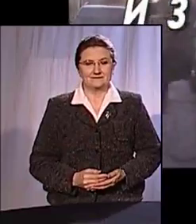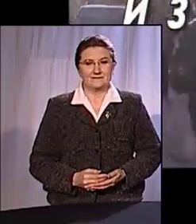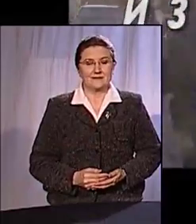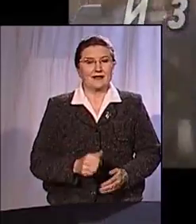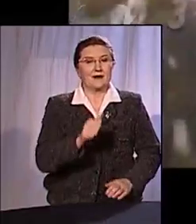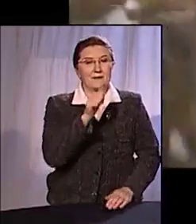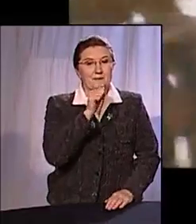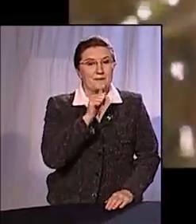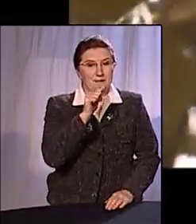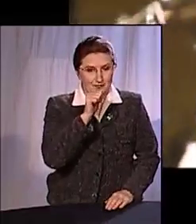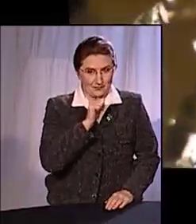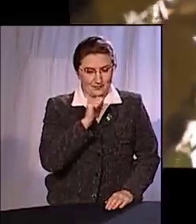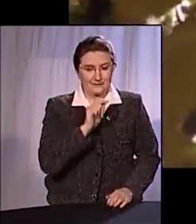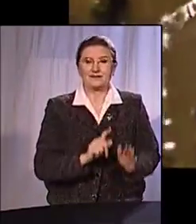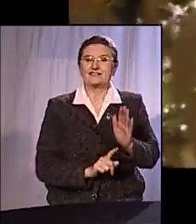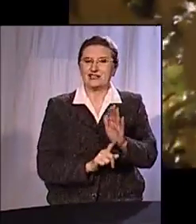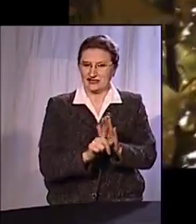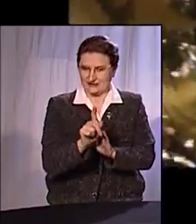Попробуем пойти сначала.